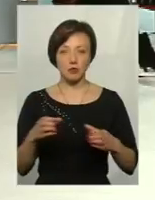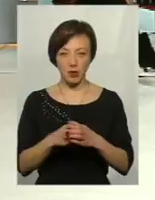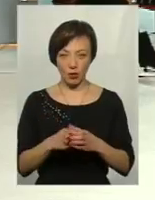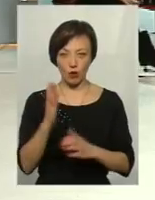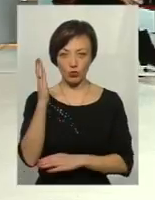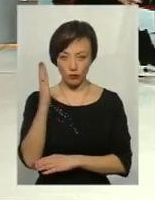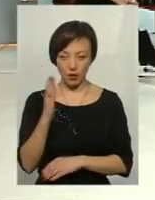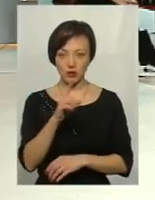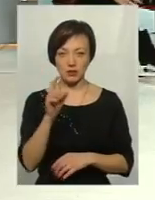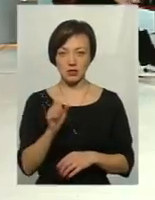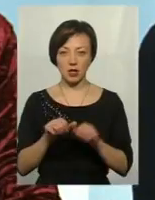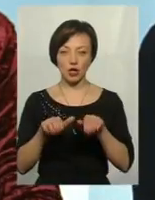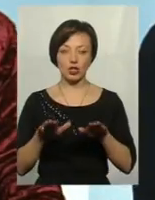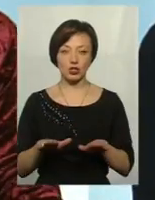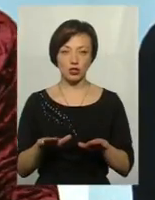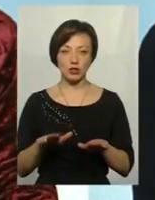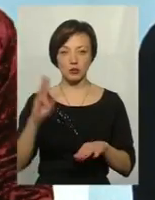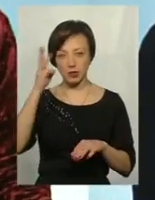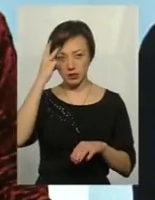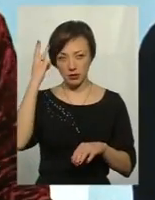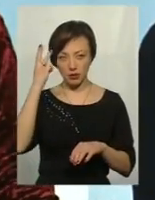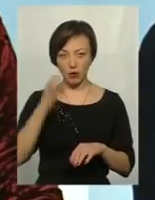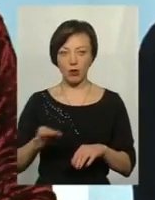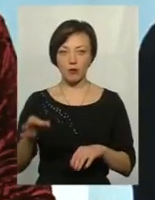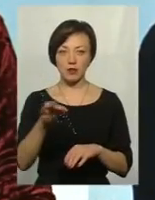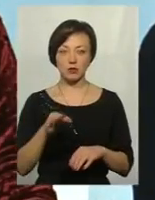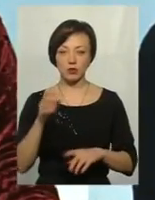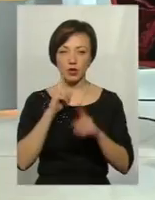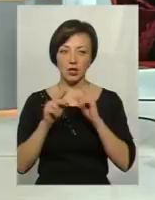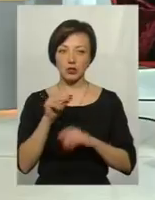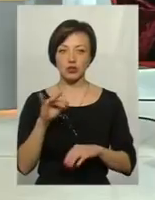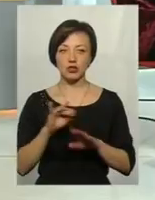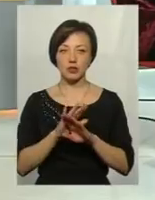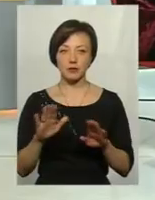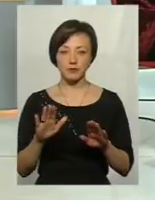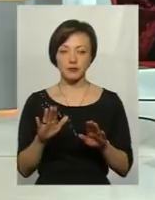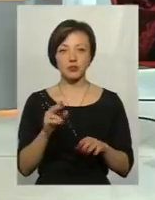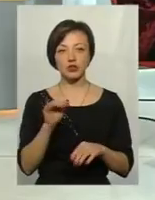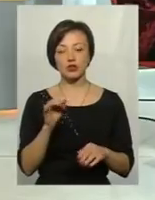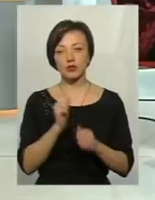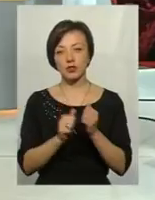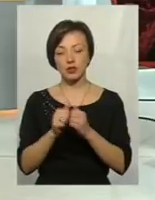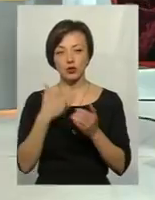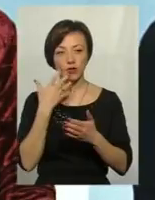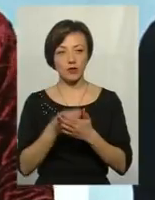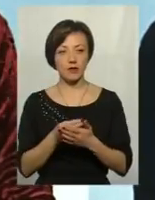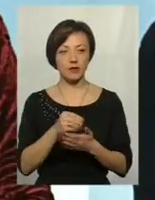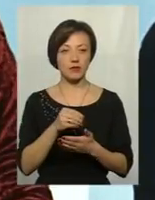голосували вони за рішення Хмельницької обласної ради, чи ні? Чи кожен вирішував сам?